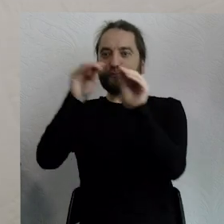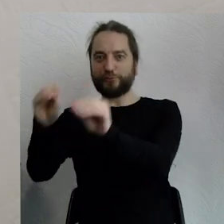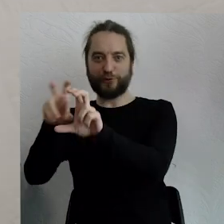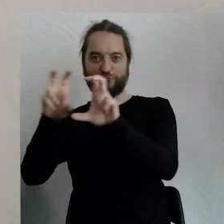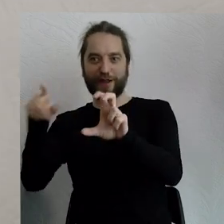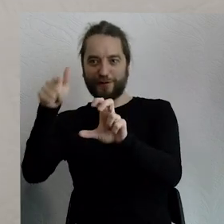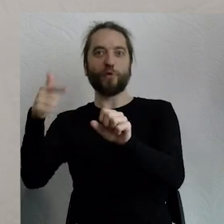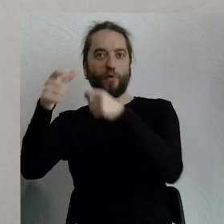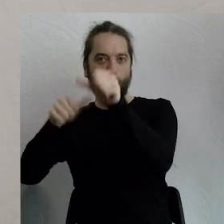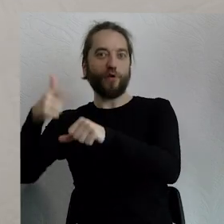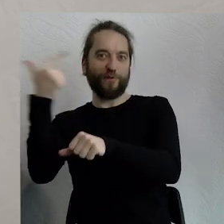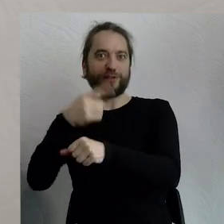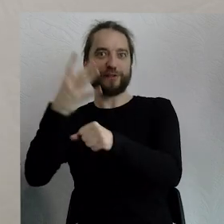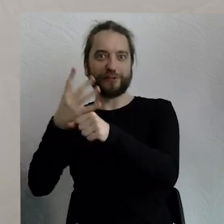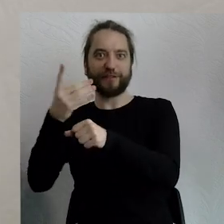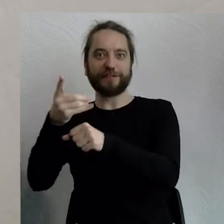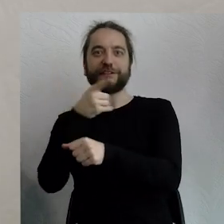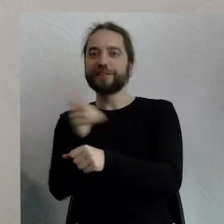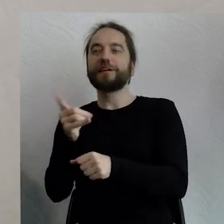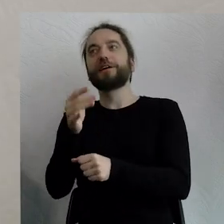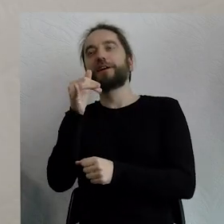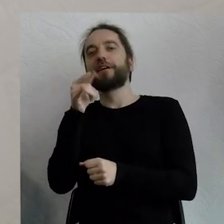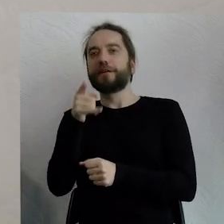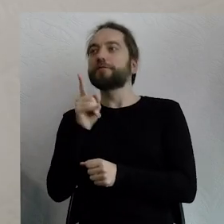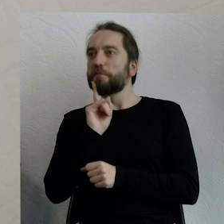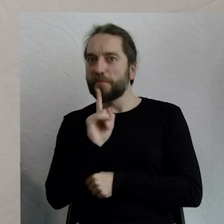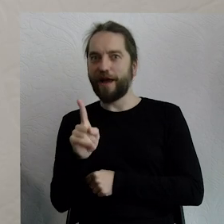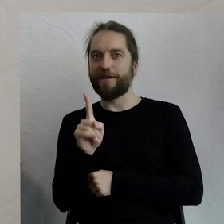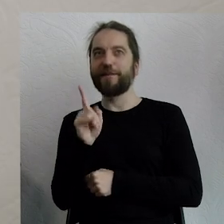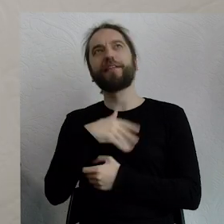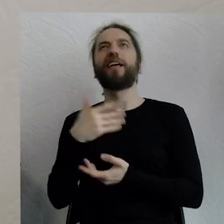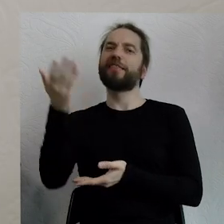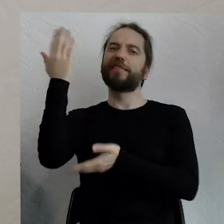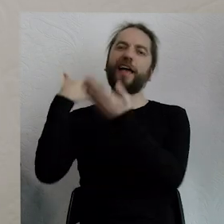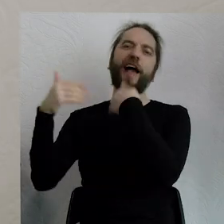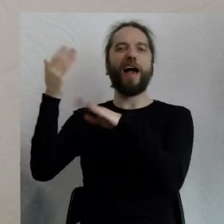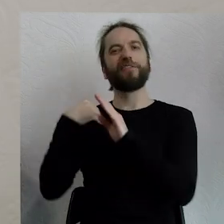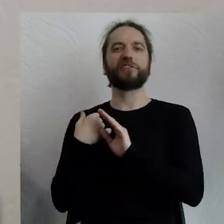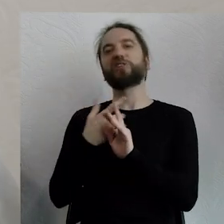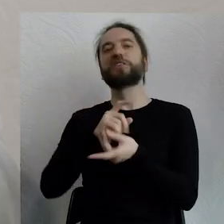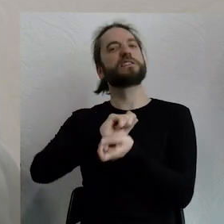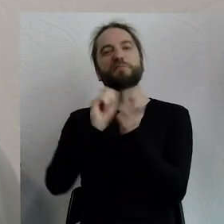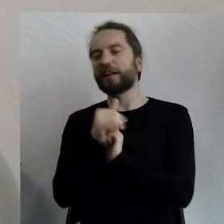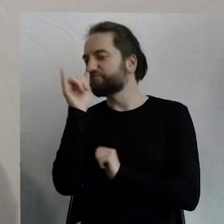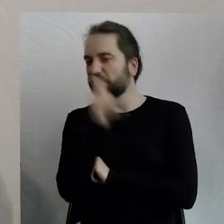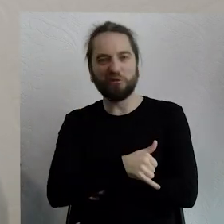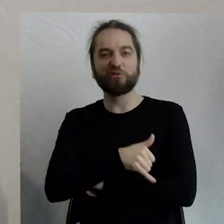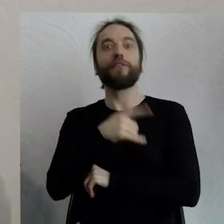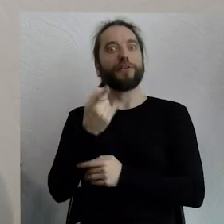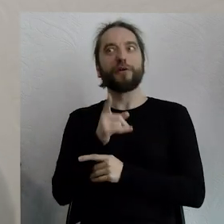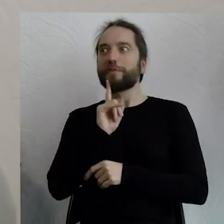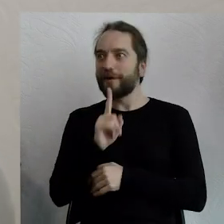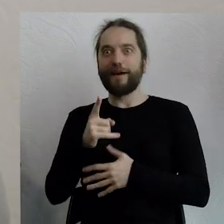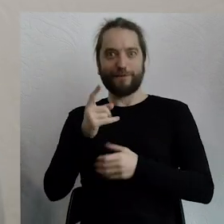bierzesz to po prostu, a nie próbujesz lawirować danymi i mówić, że tam się nie da dojść. Więc bardzo Ci